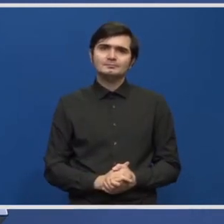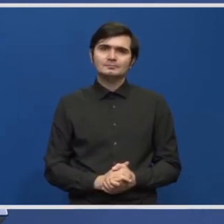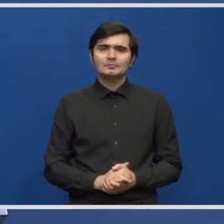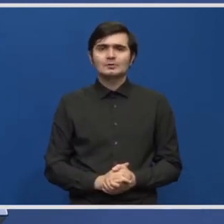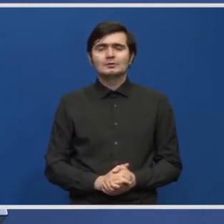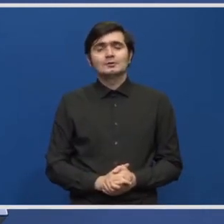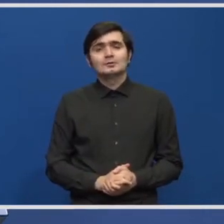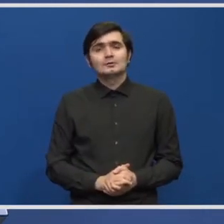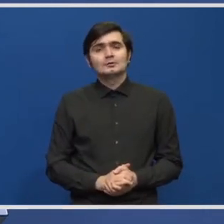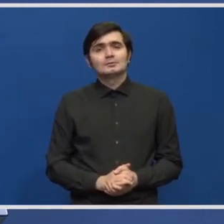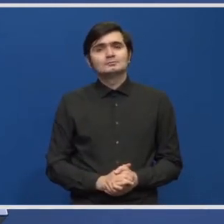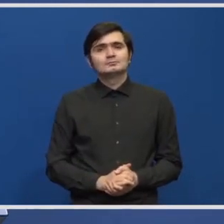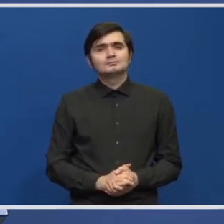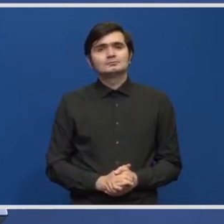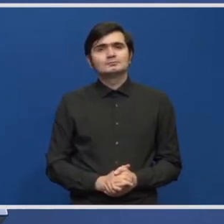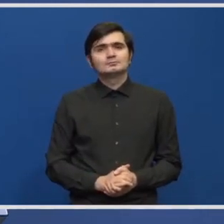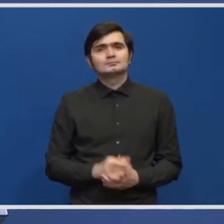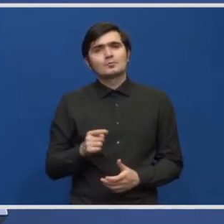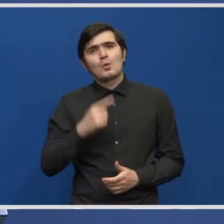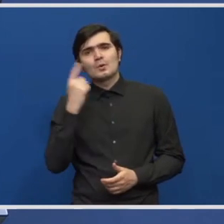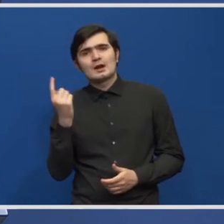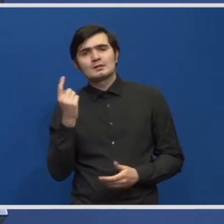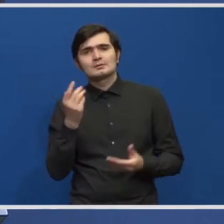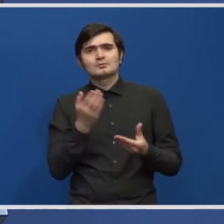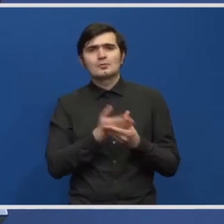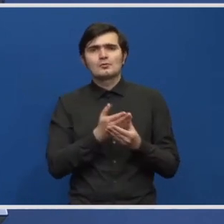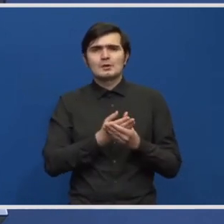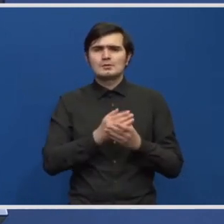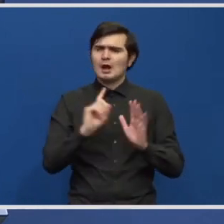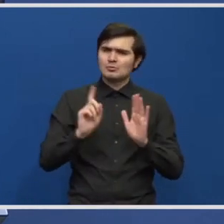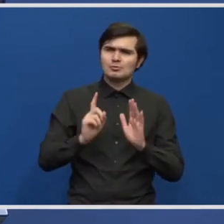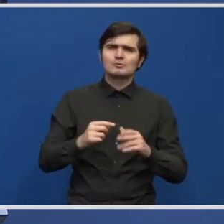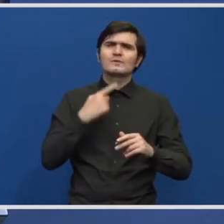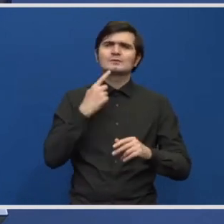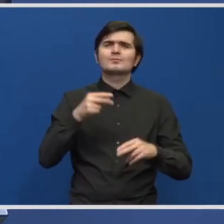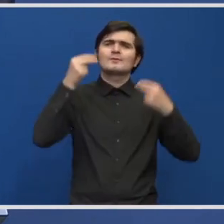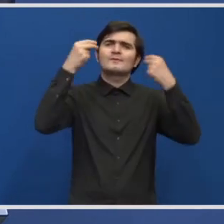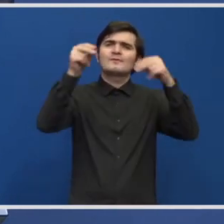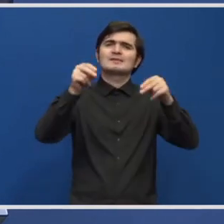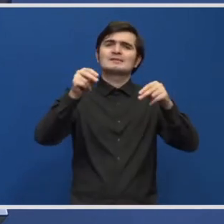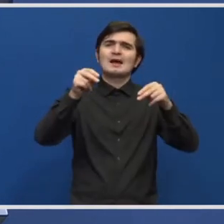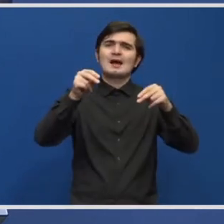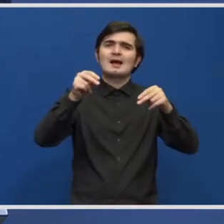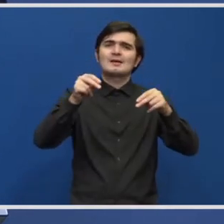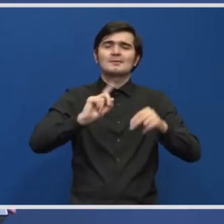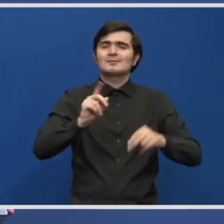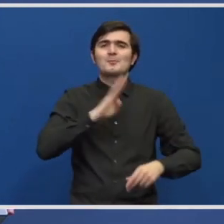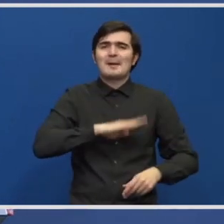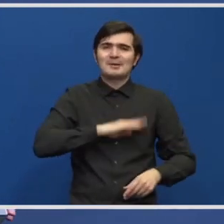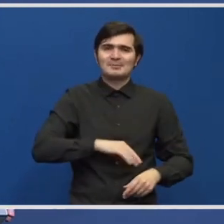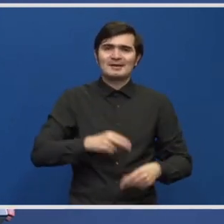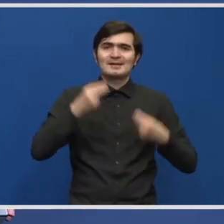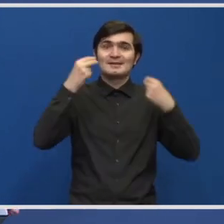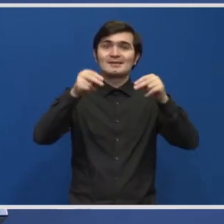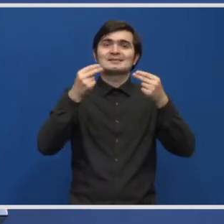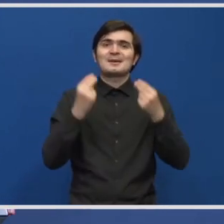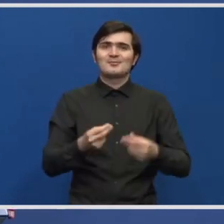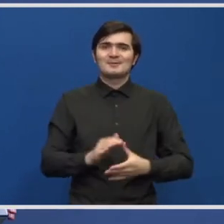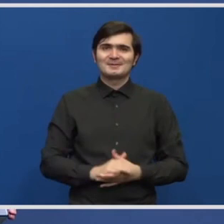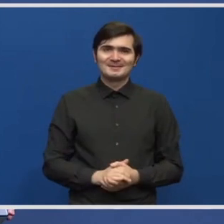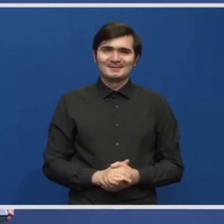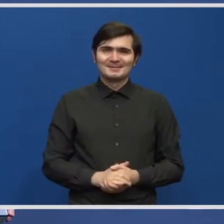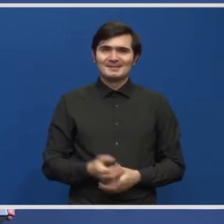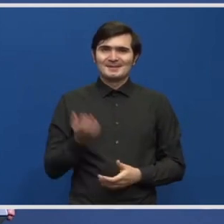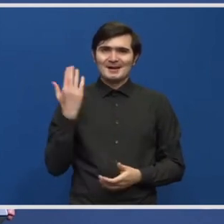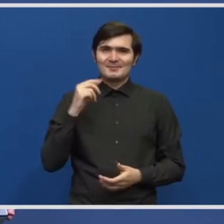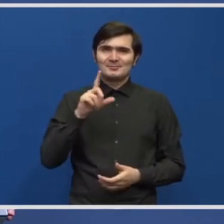Un alt act normativ, de fapt nu, haideți să vă dau vestea, că nu mai am nicio răbdare. Am